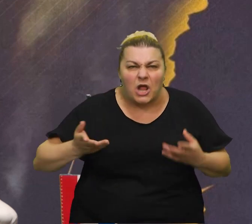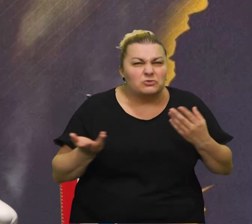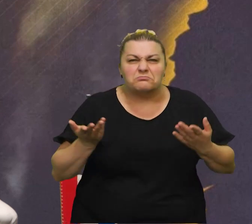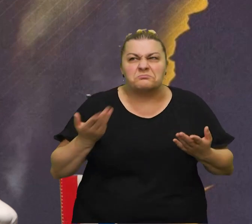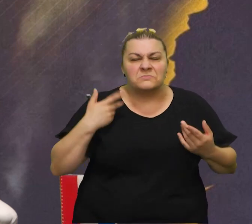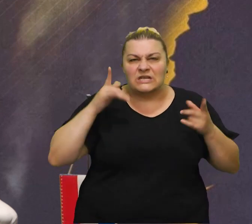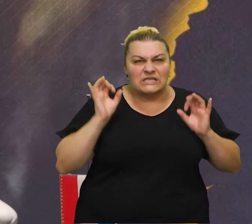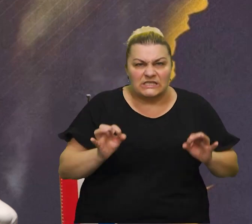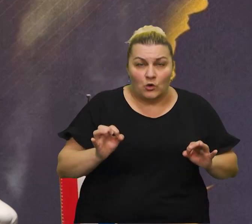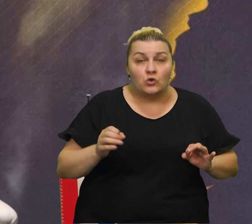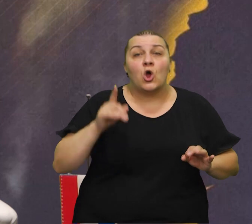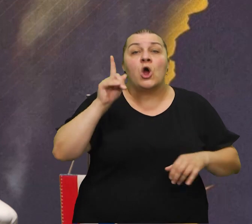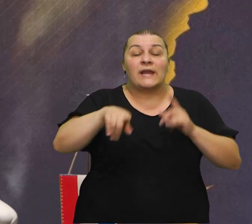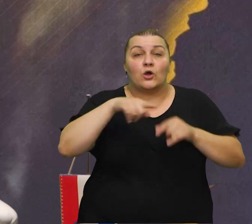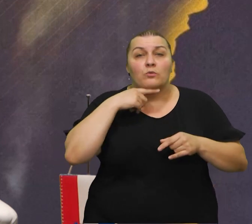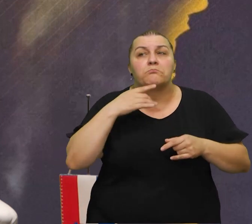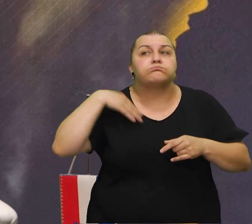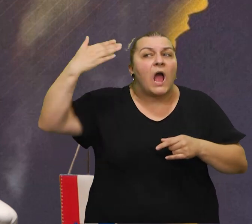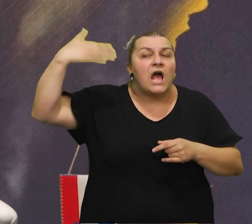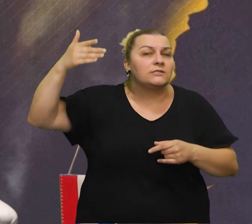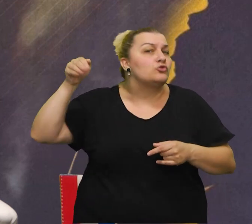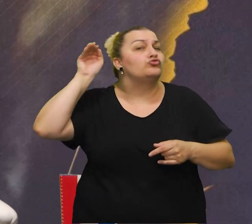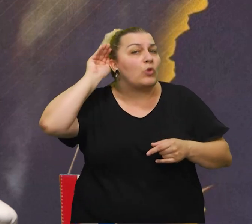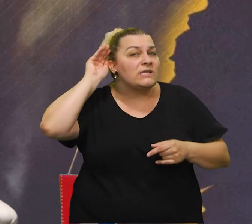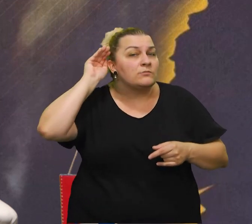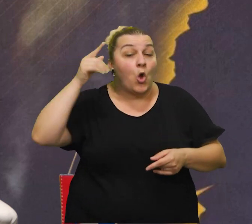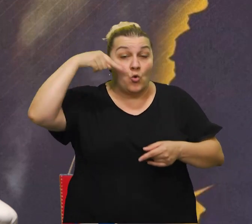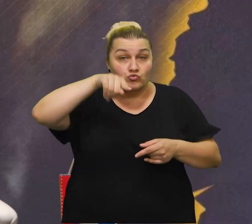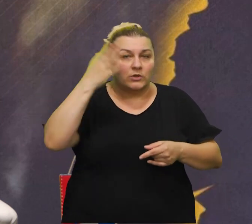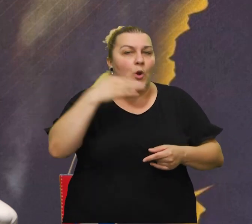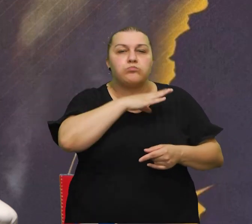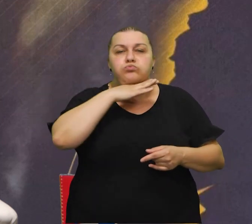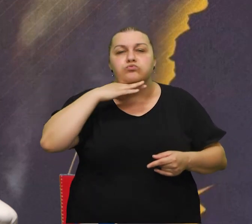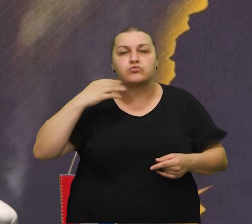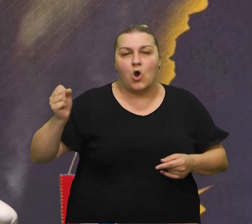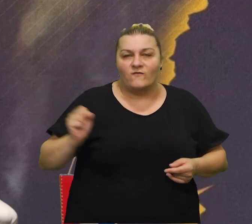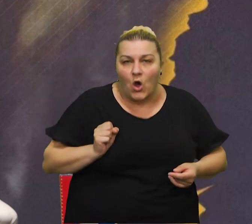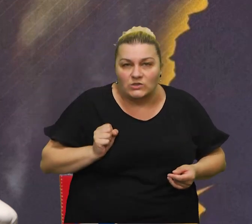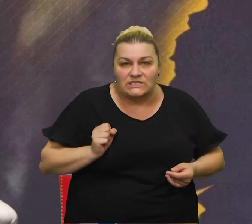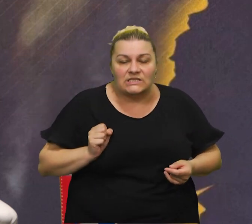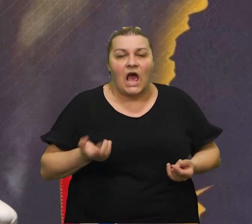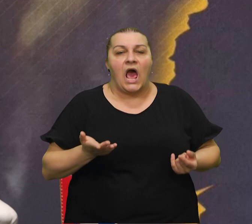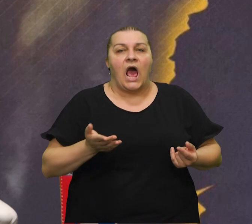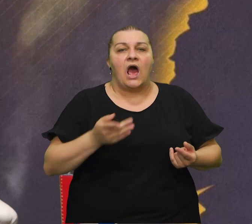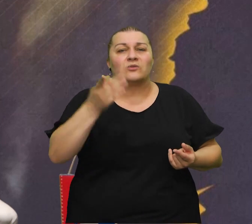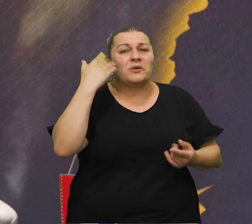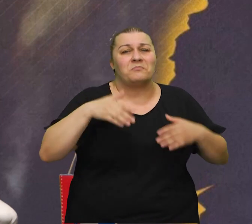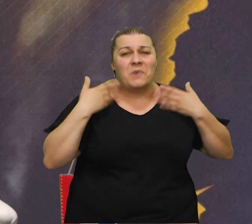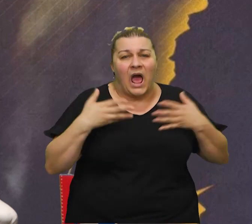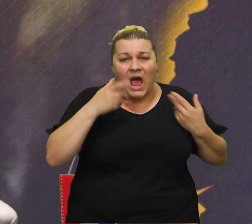zgrada bila puna bojske, to su bili mladi, goloruki, momce, znači